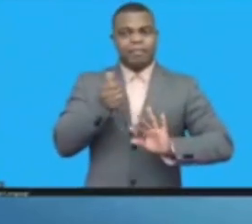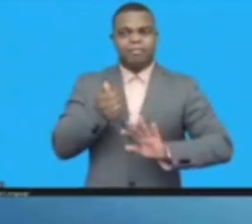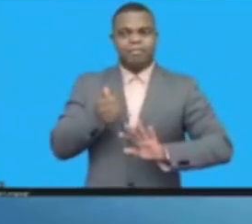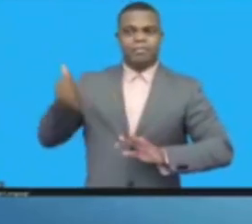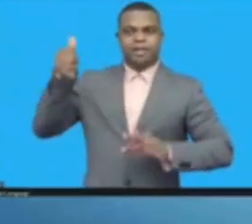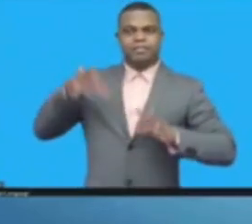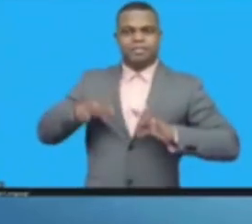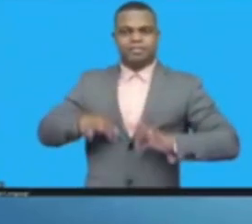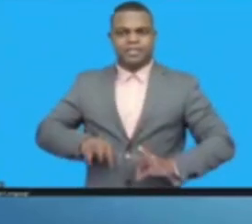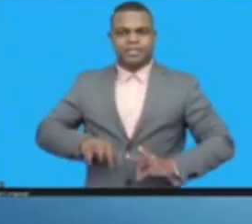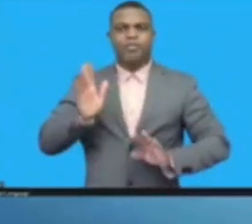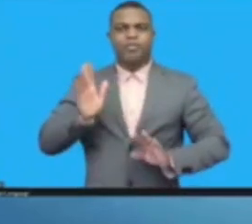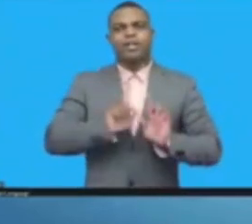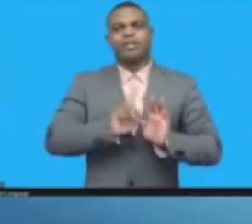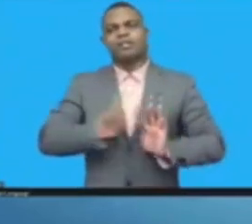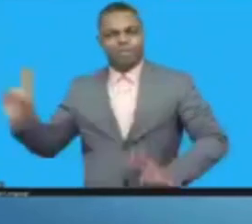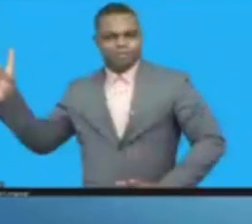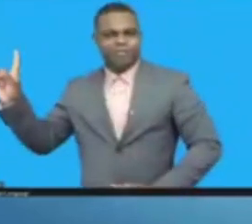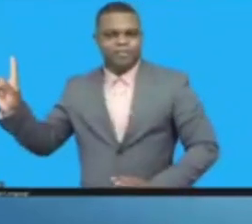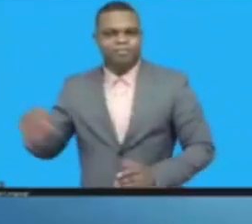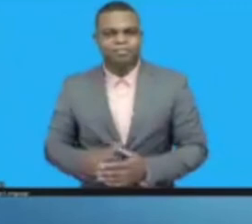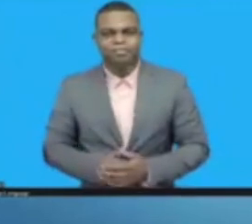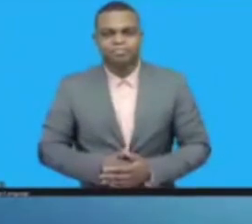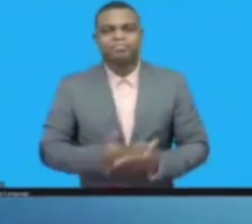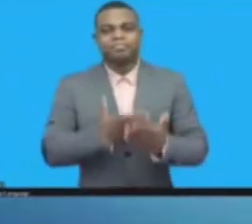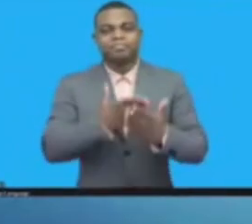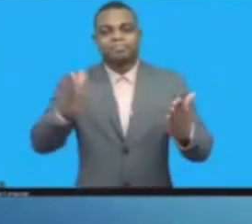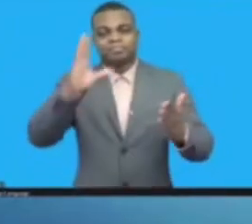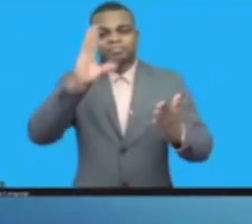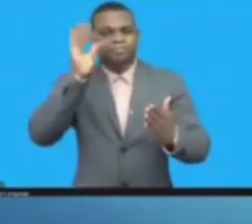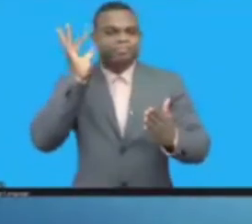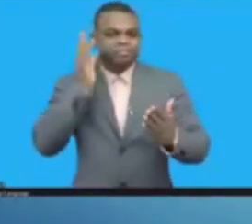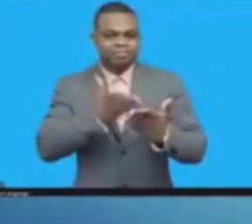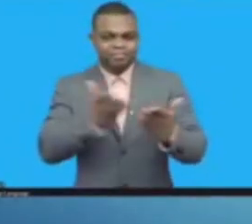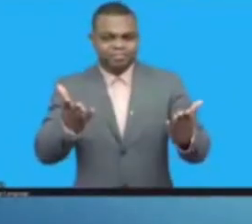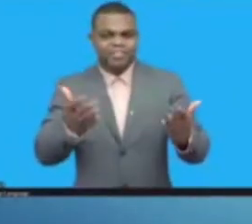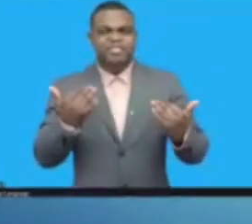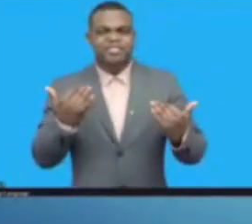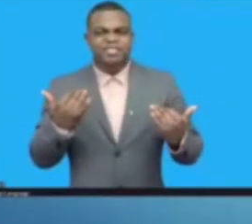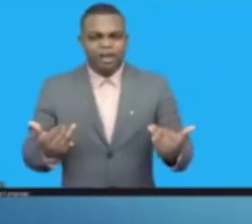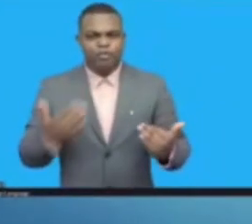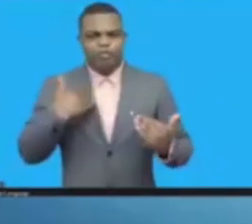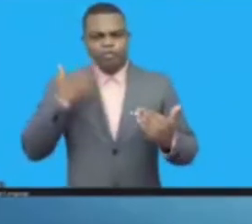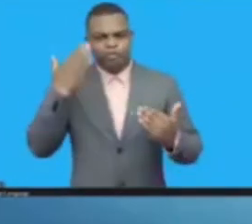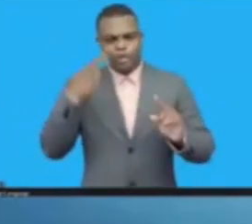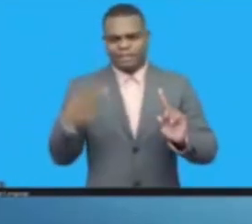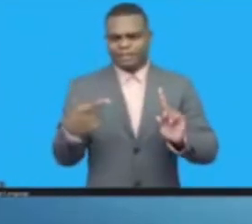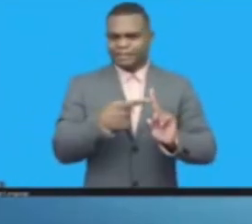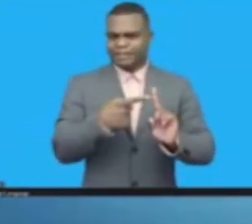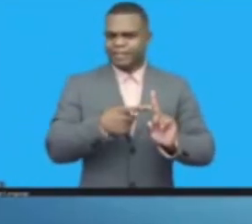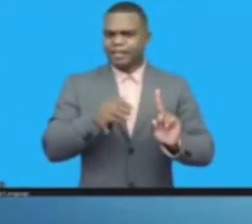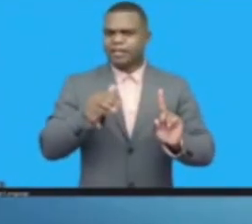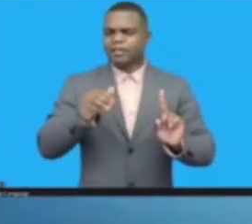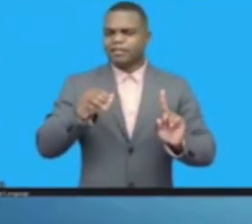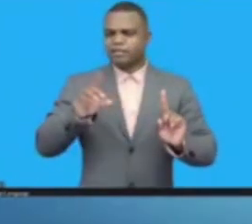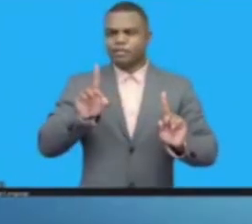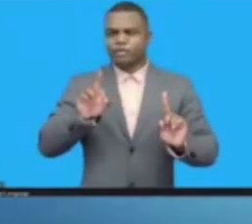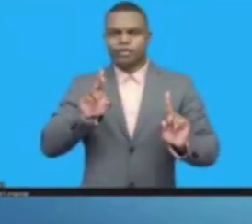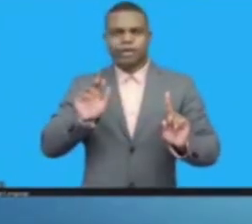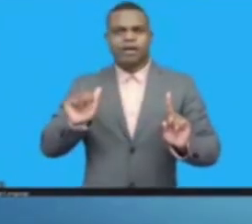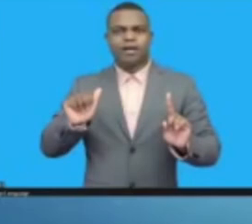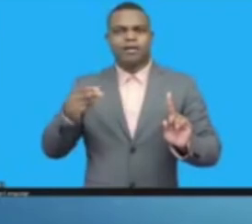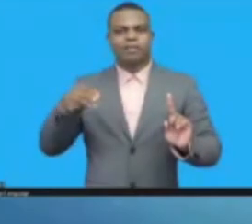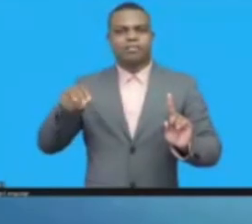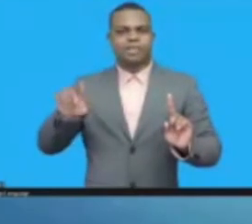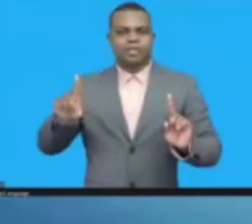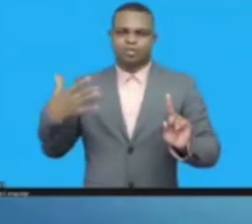كما قلت سابقا فإن رئيس الوزراء هو مناصر قوي للفضاءات السبرانية